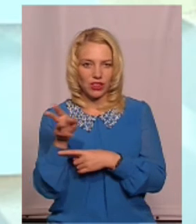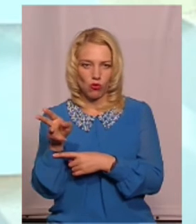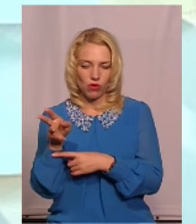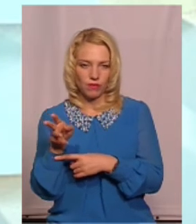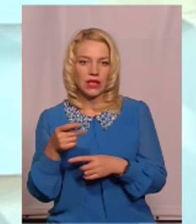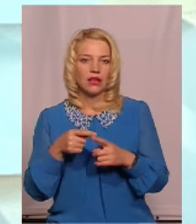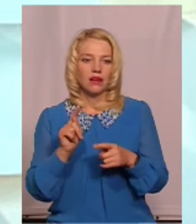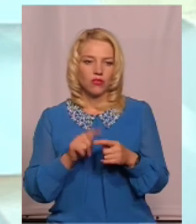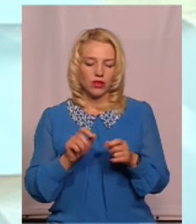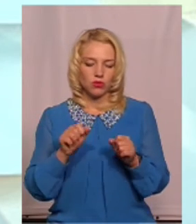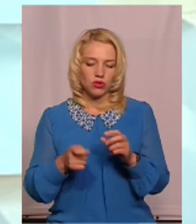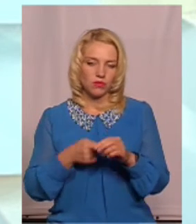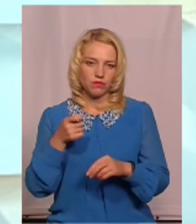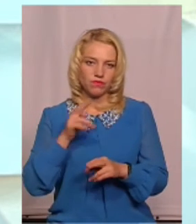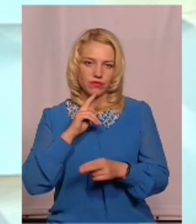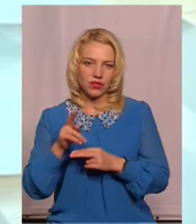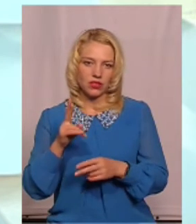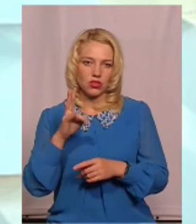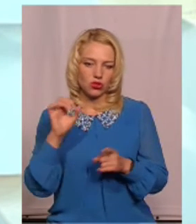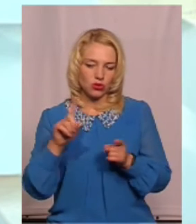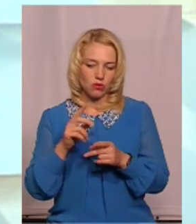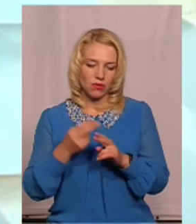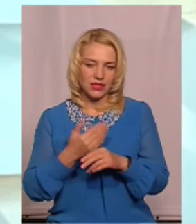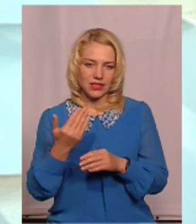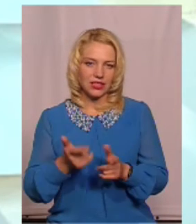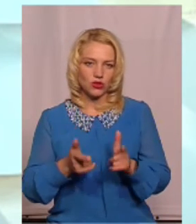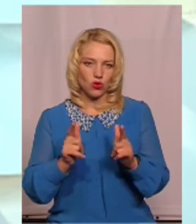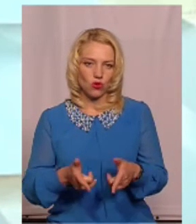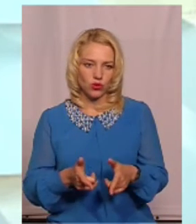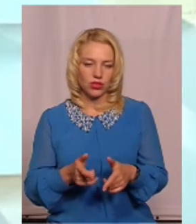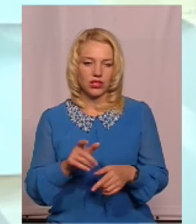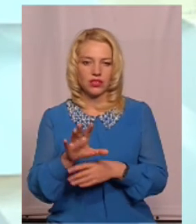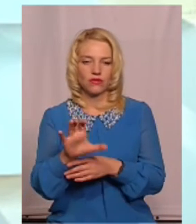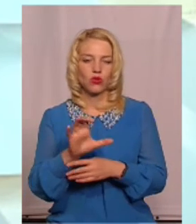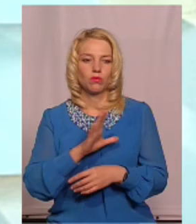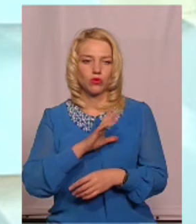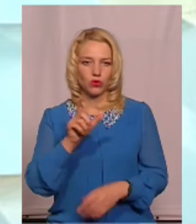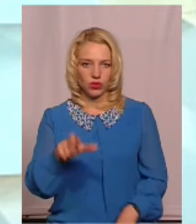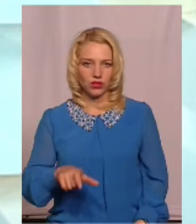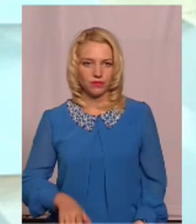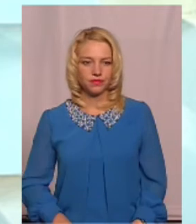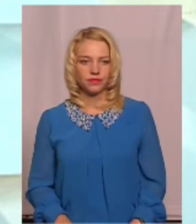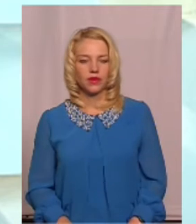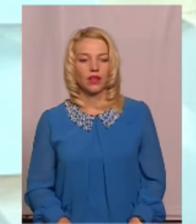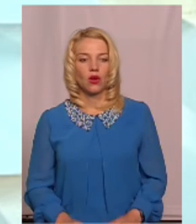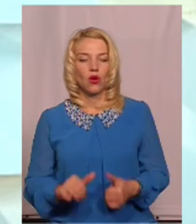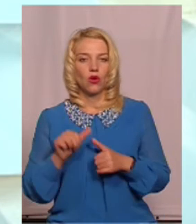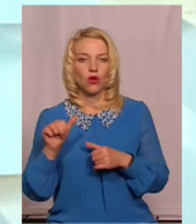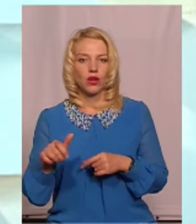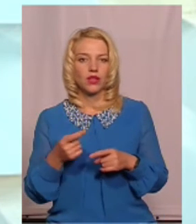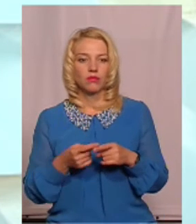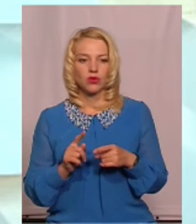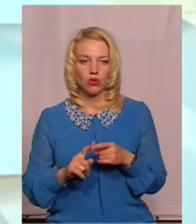вона може подати заяву про те, що без її згоди її сфотографували, іншими словами. Крім того,